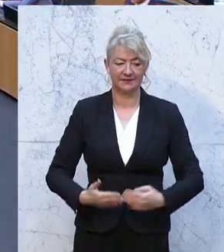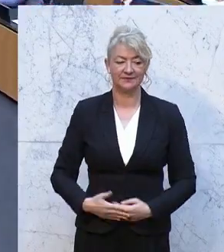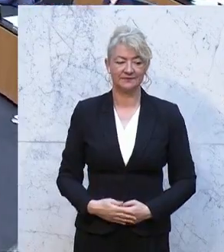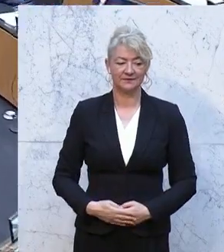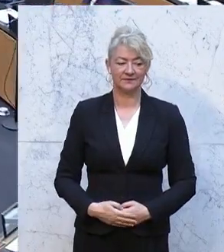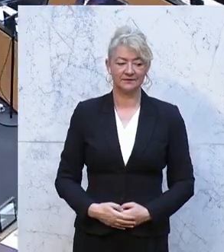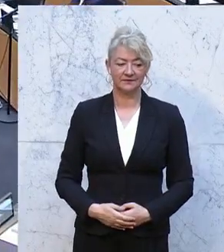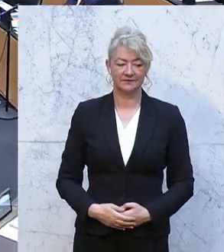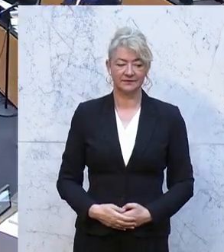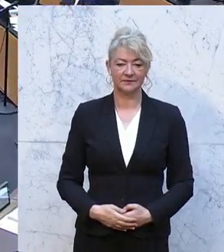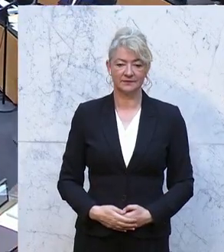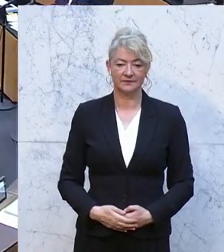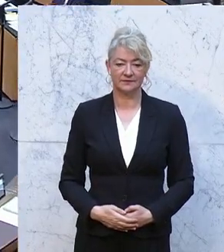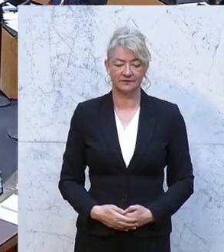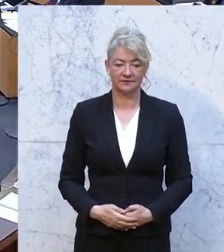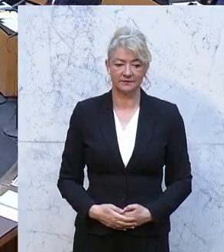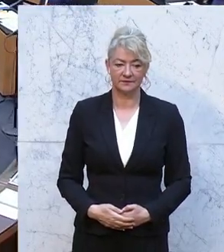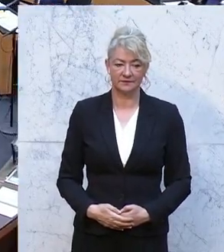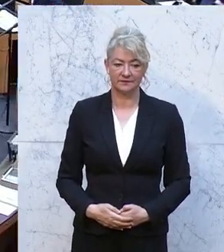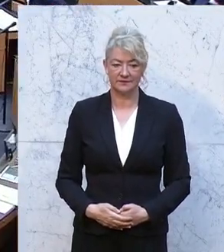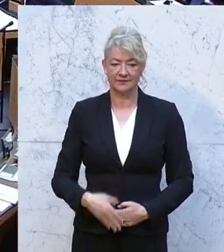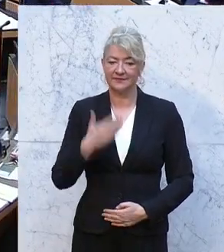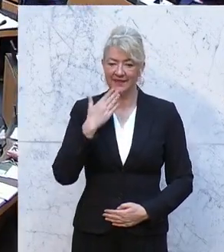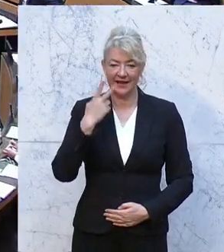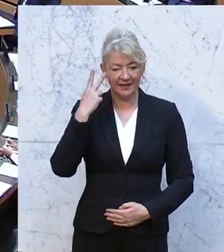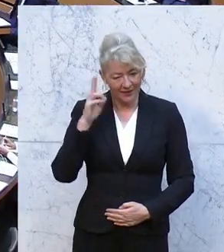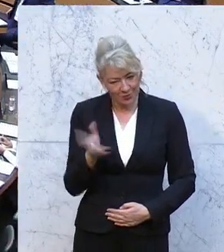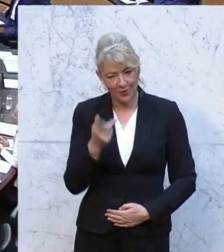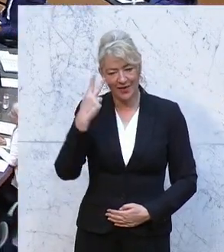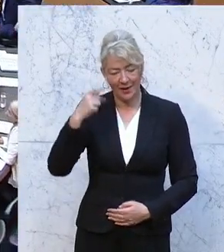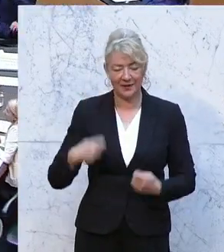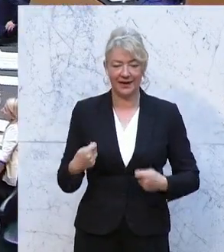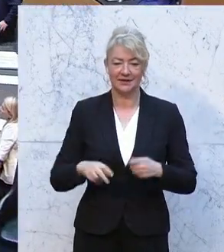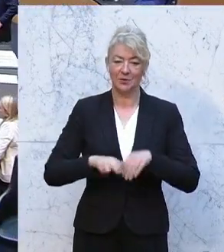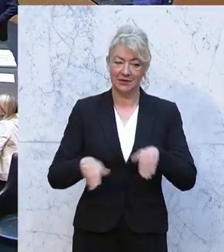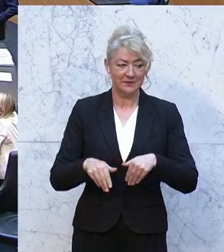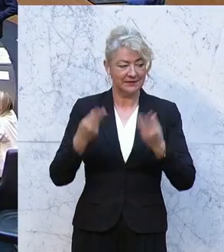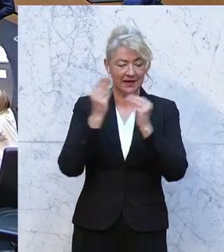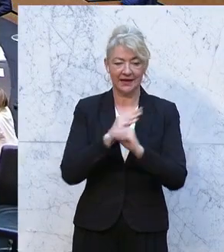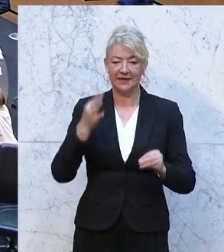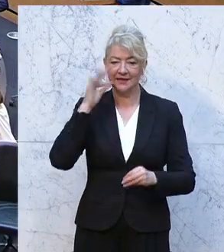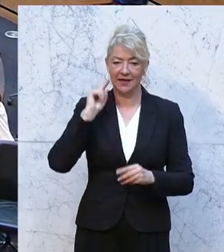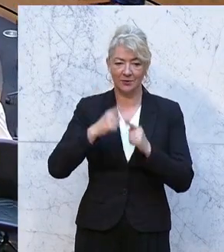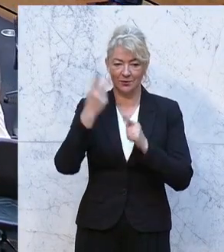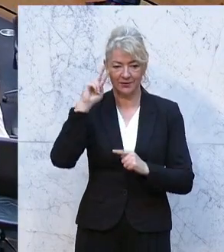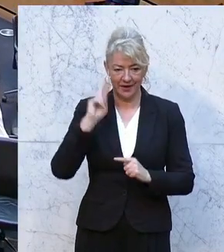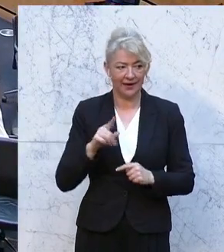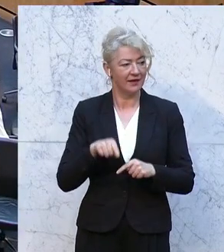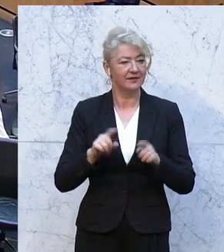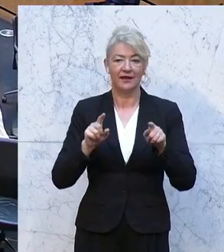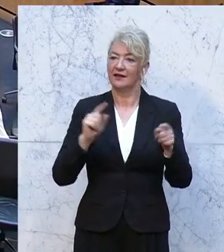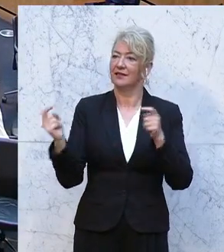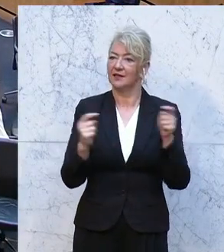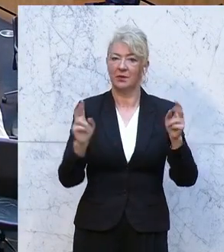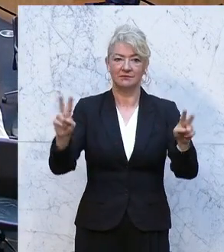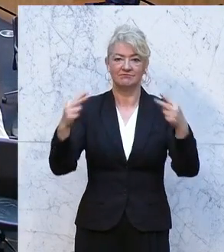Vielleicht wird Dagmar Belakowitsch jetzt auch darauf Bezug nehmen, sie ist Sprecherin für Arbeit und Soziales der Freiheitlichen. die Sie dieser Debatte noch